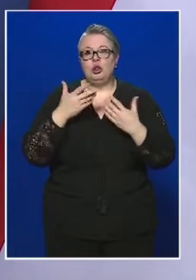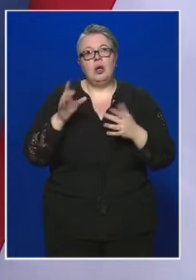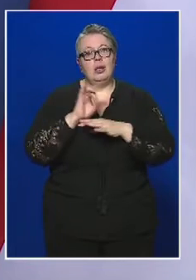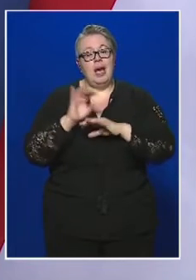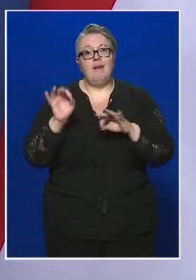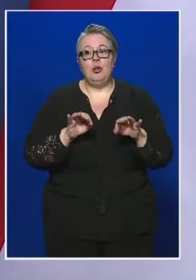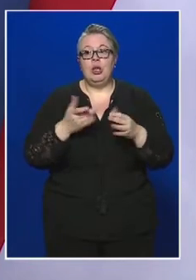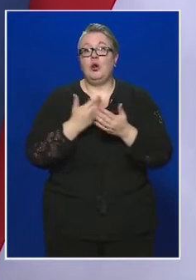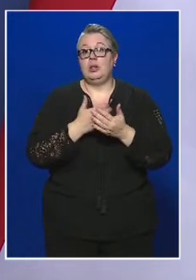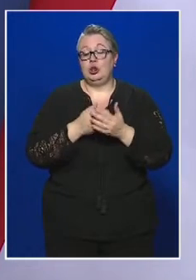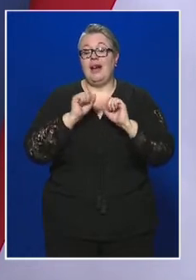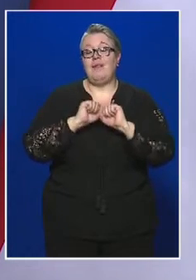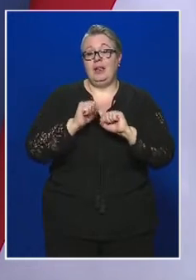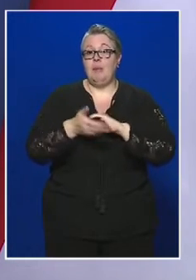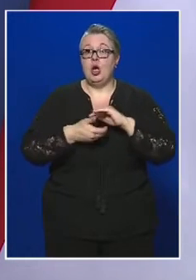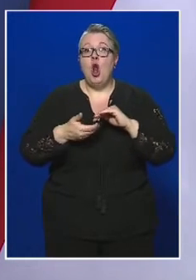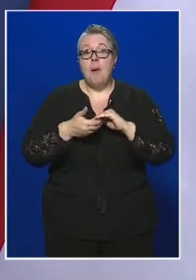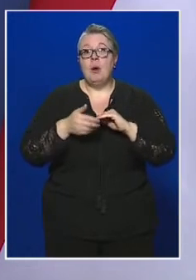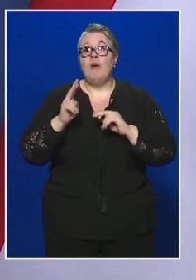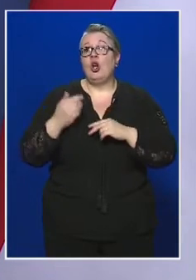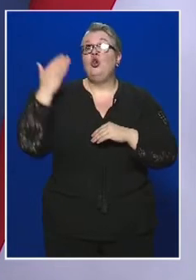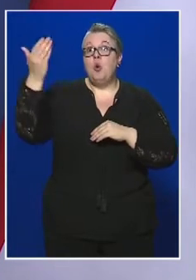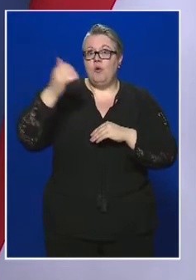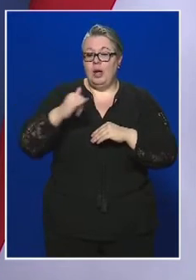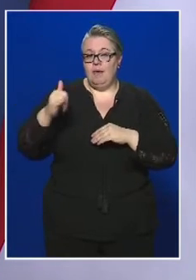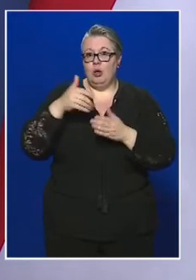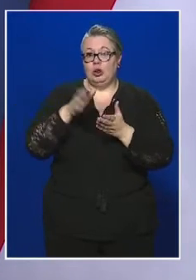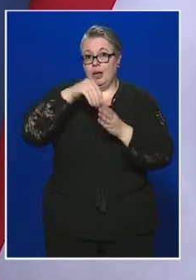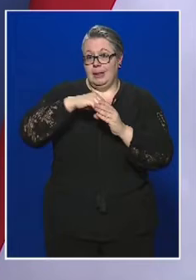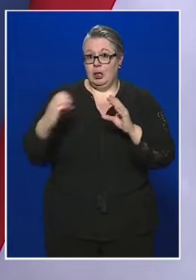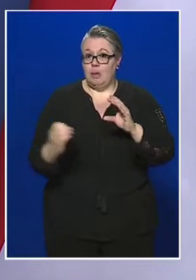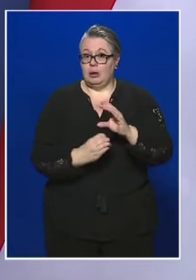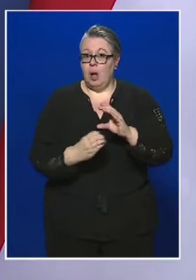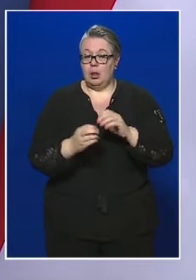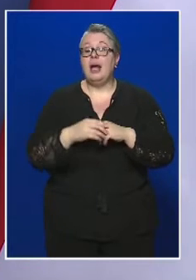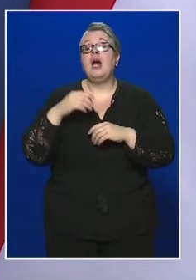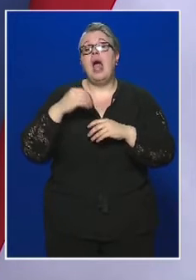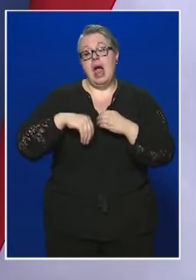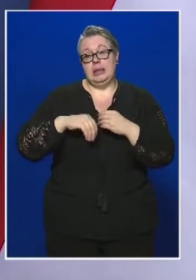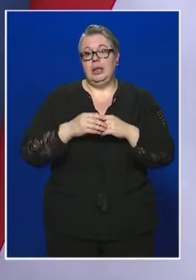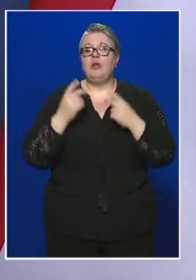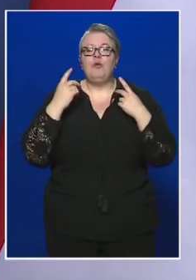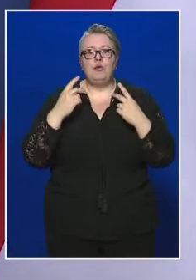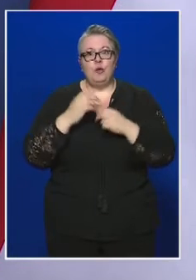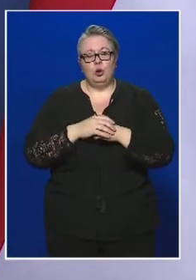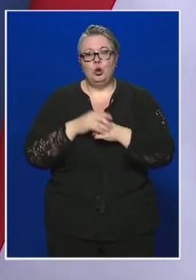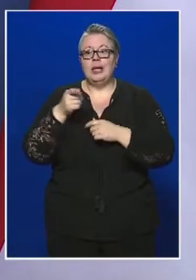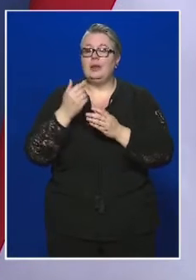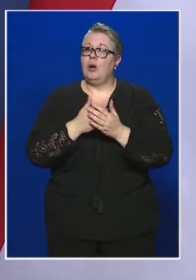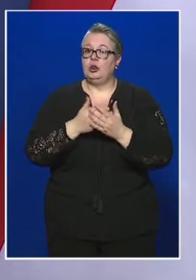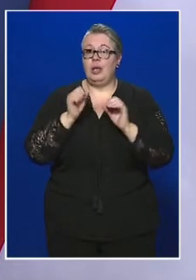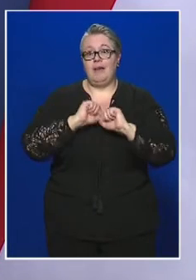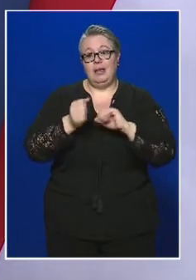járványügyi és gazdaságvédelmi alap is van a jövőévi költségvetésben, és azért fontos az, hogy ez a